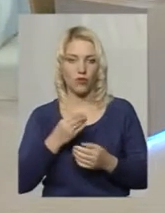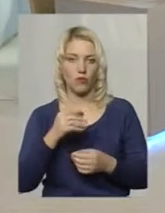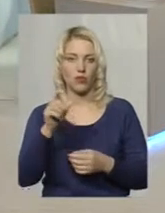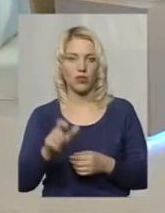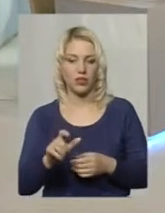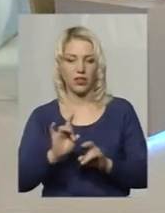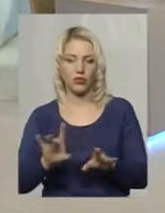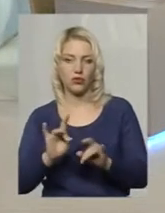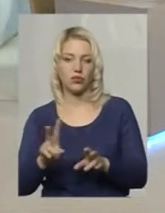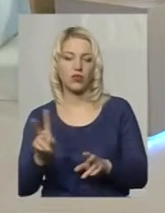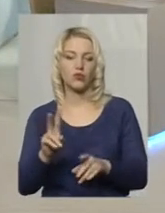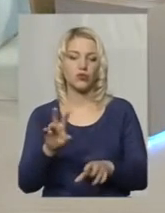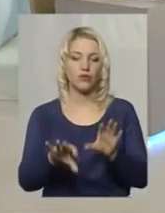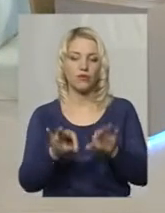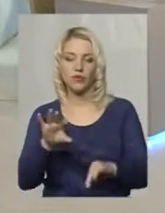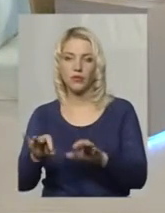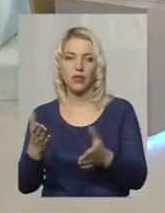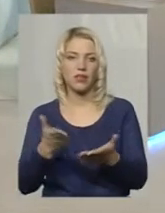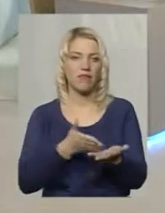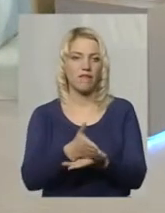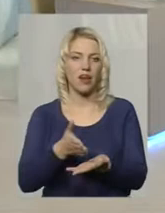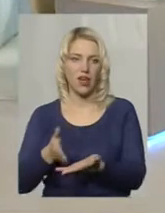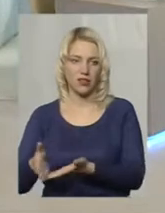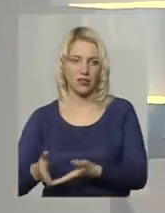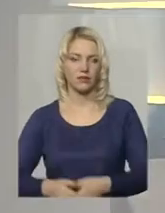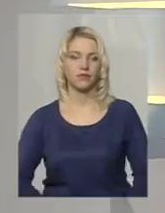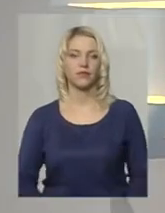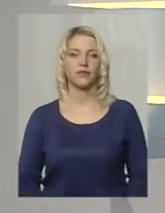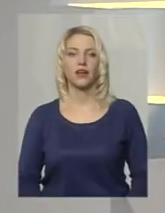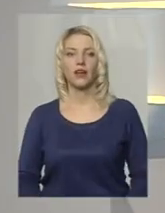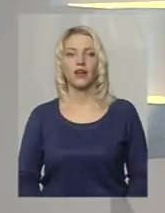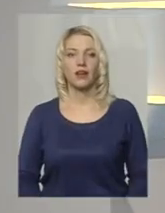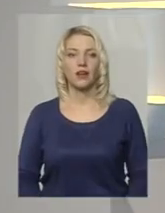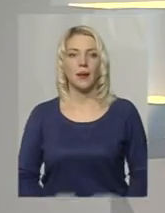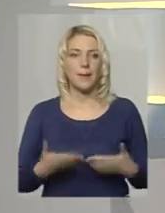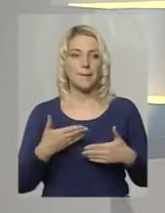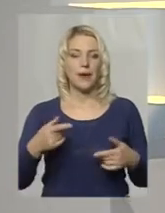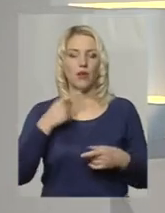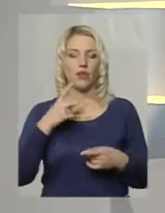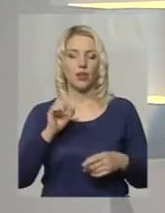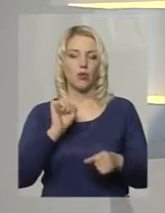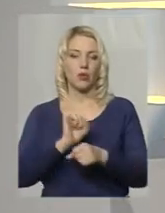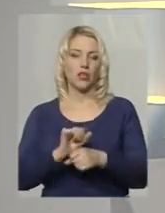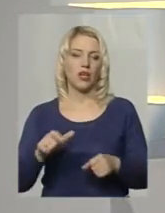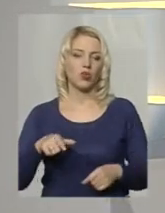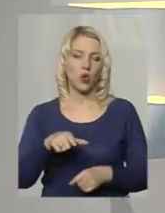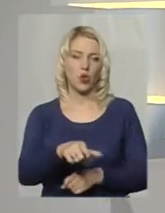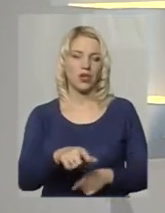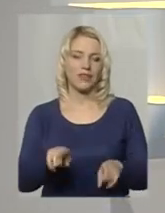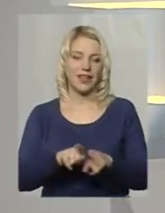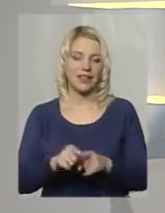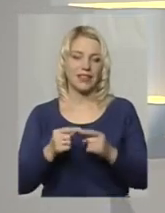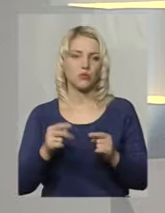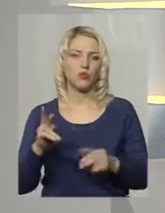вже обирати можливість варіанти дій. Ми говорили тільки, що про перекриття дорігу такий спосіб, як